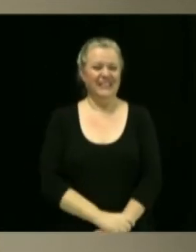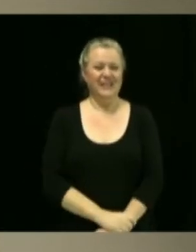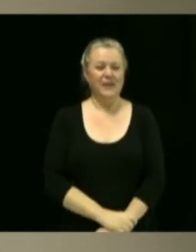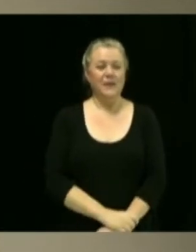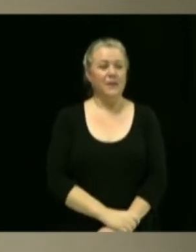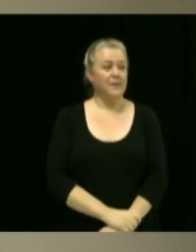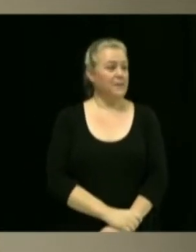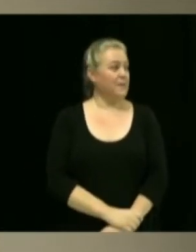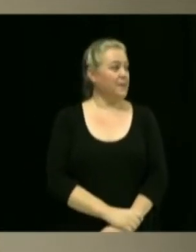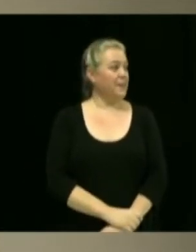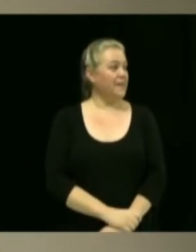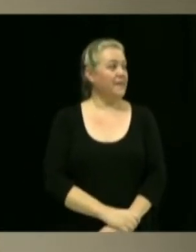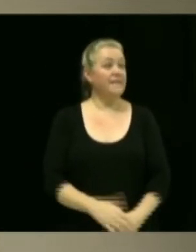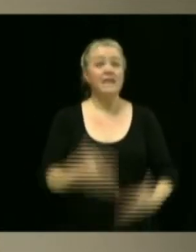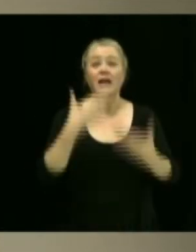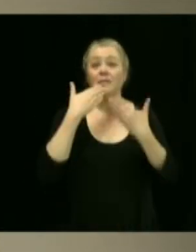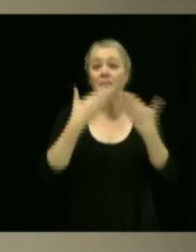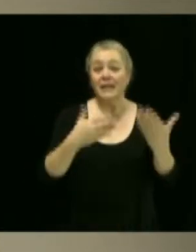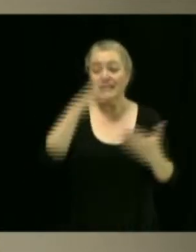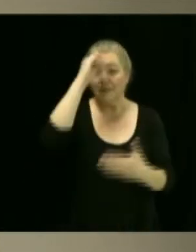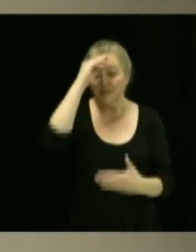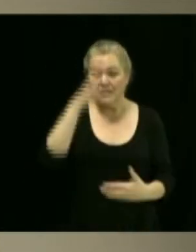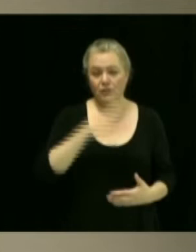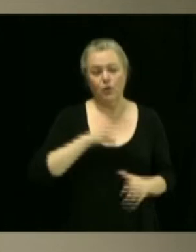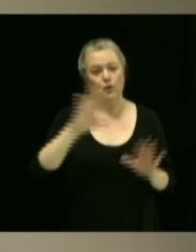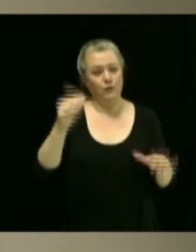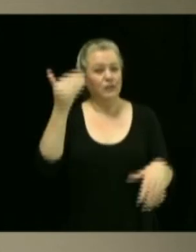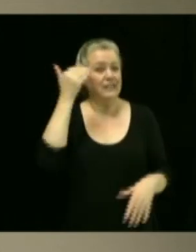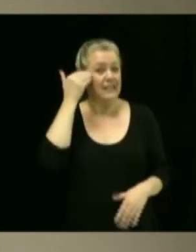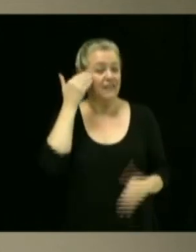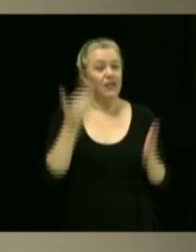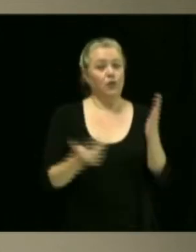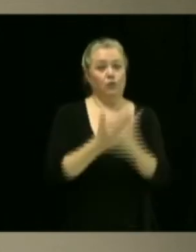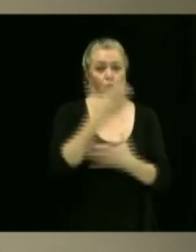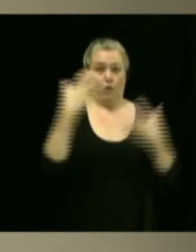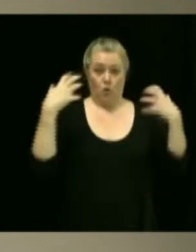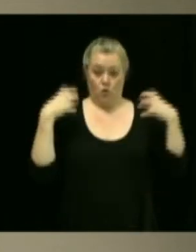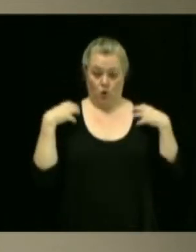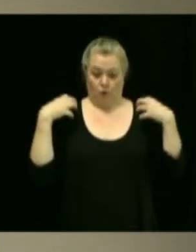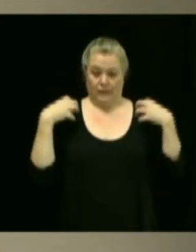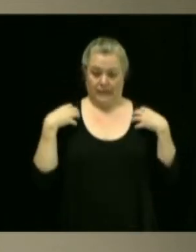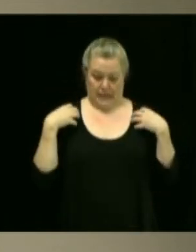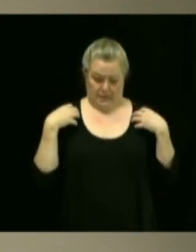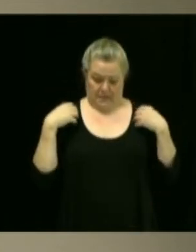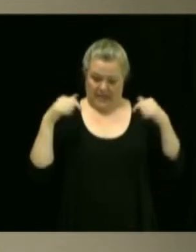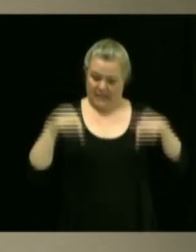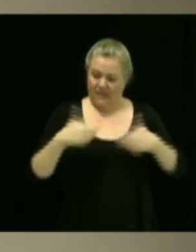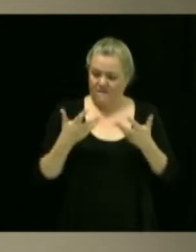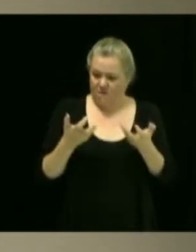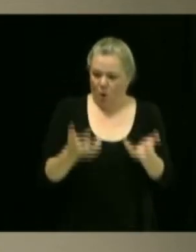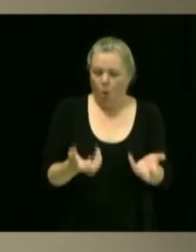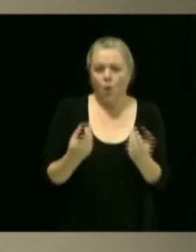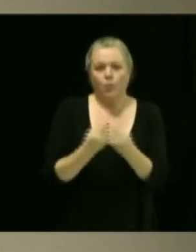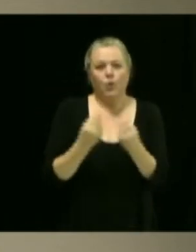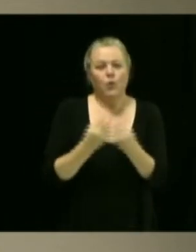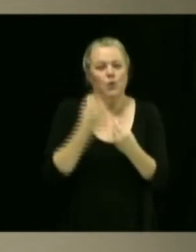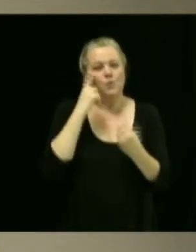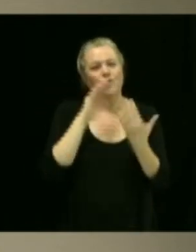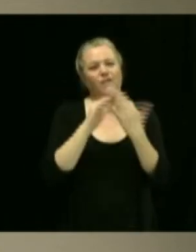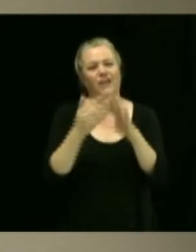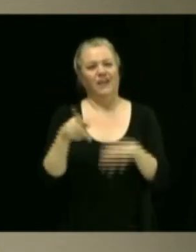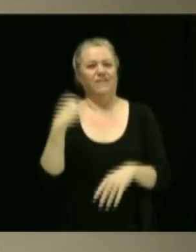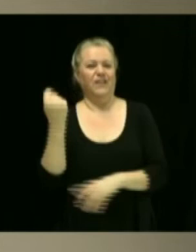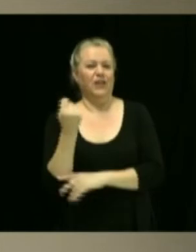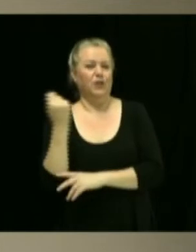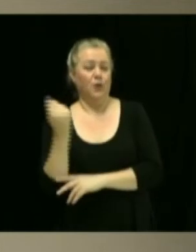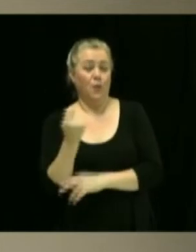Donc, merci, messieurs. Vous le savez, on est un nouveau conseil avec beaucoup d'ambition pour la ville de Victoriaville et on est excessivement fiers de pouvoir miser